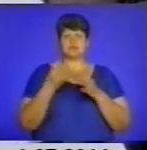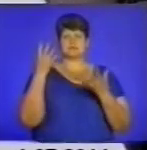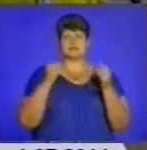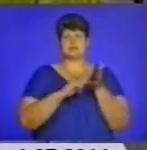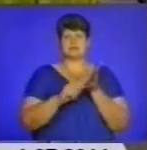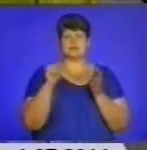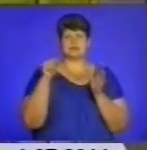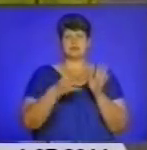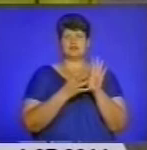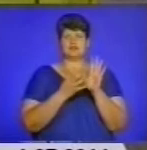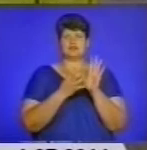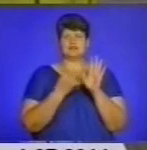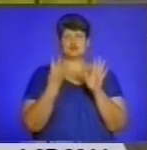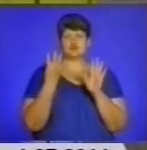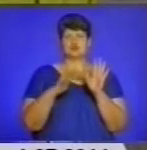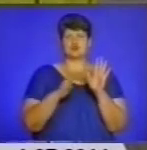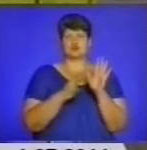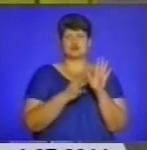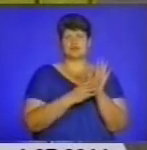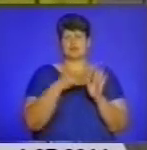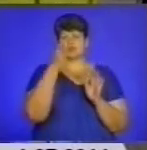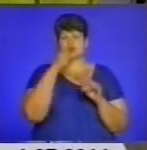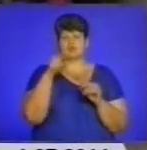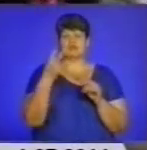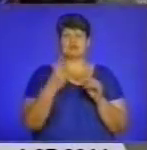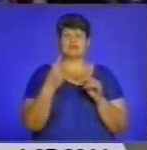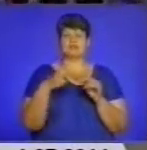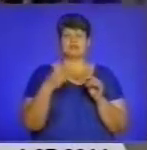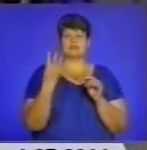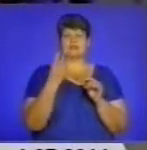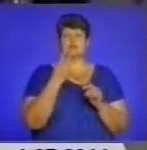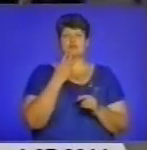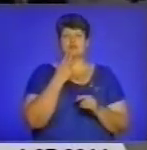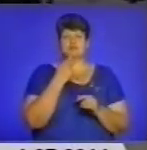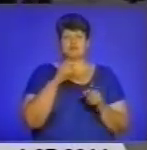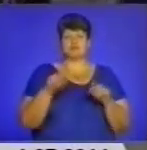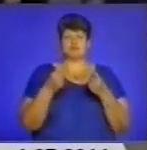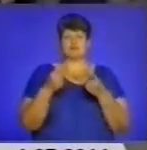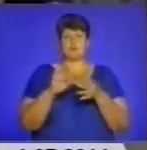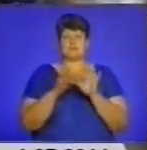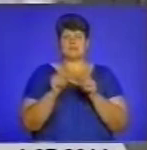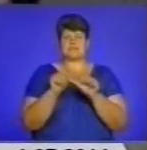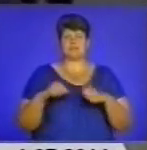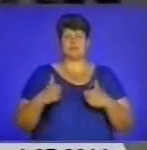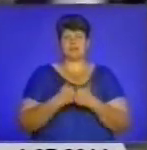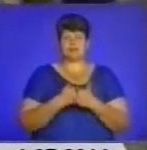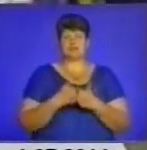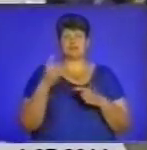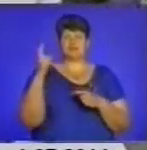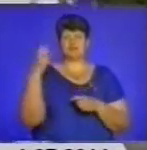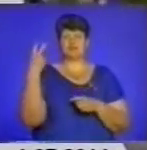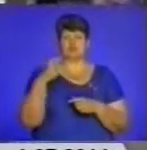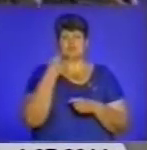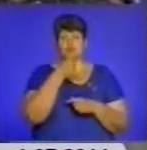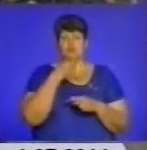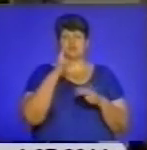1949 році. Тоді 23 червня було створено Міжнародний Олімпійський комітет. Відтак от уже 120 років наприкінці